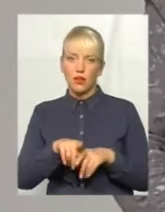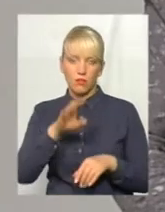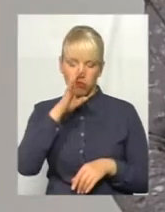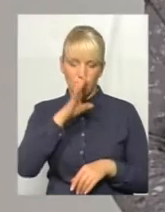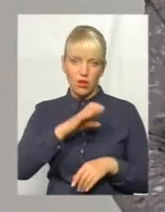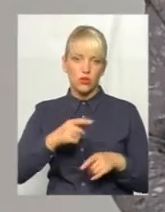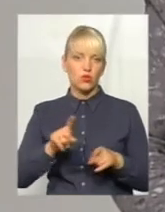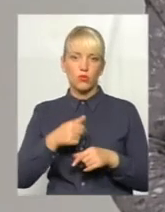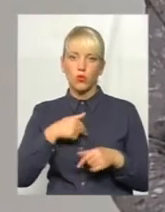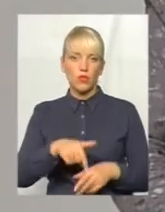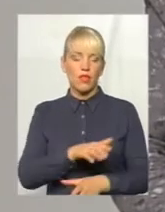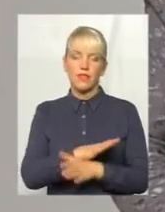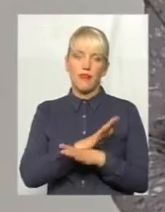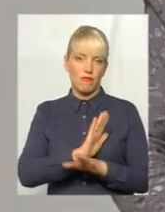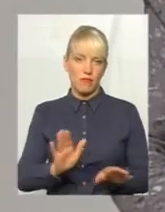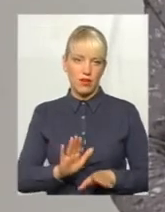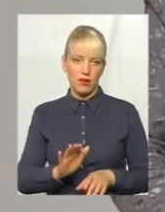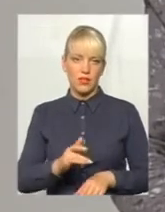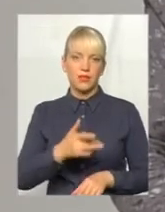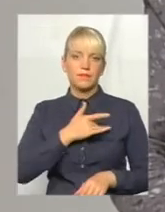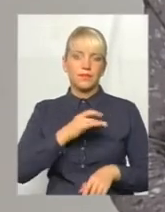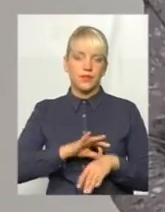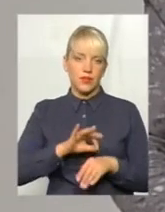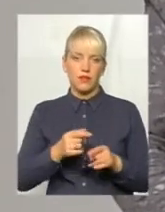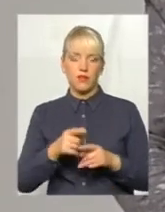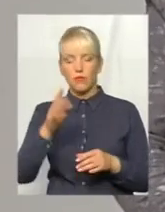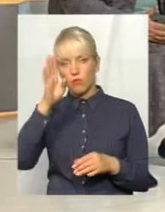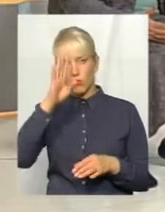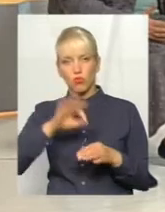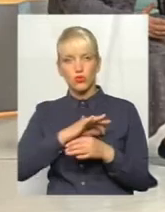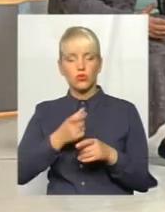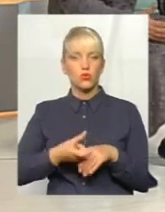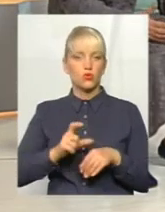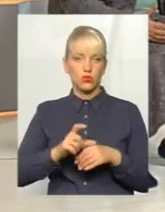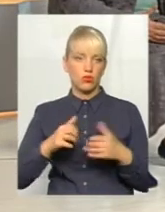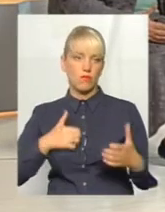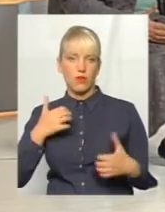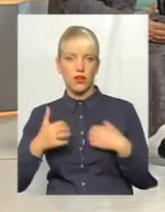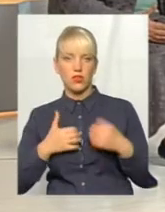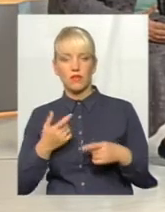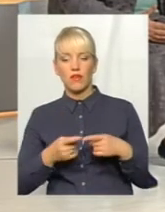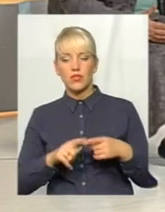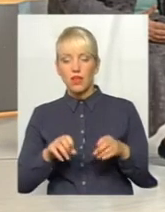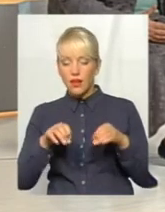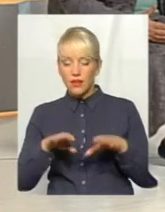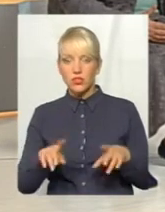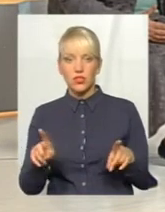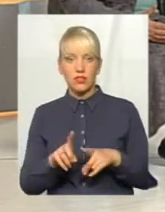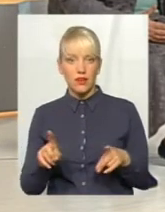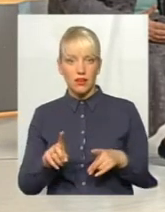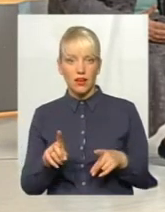хоч би я тут не вмер. Він дуже переживав. І просто це, яке було винесене рішення, воно його вбило.